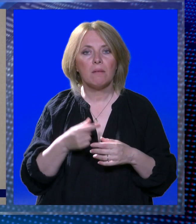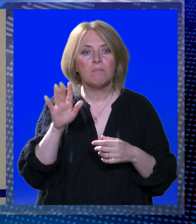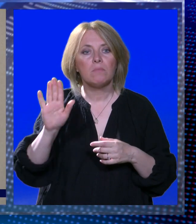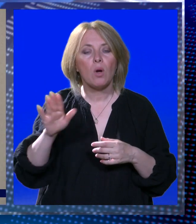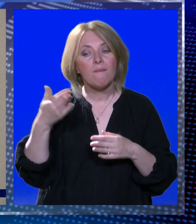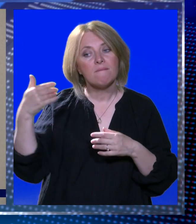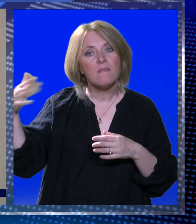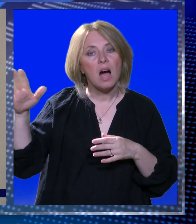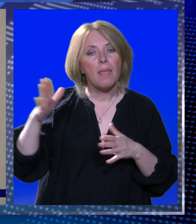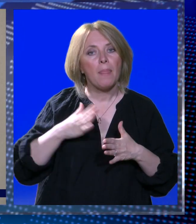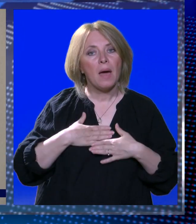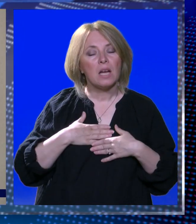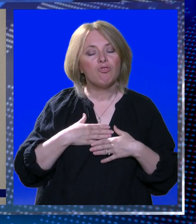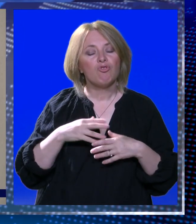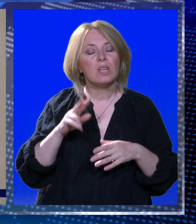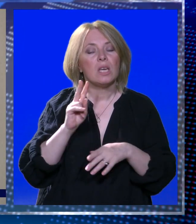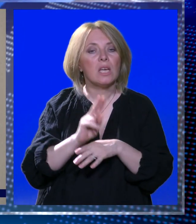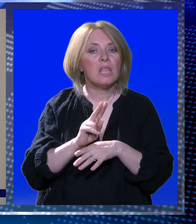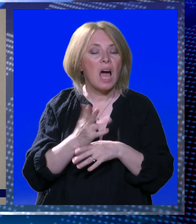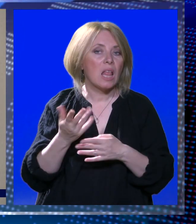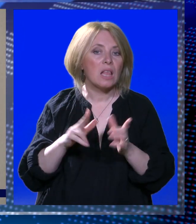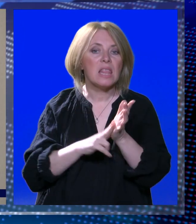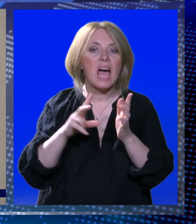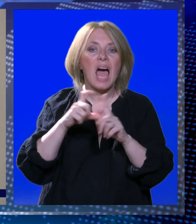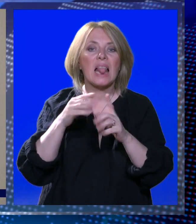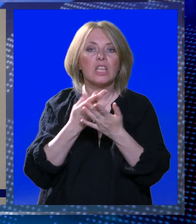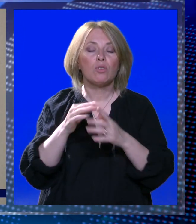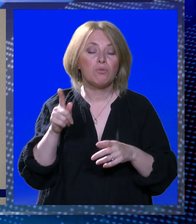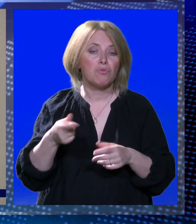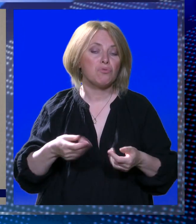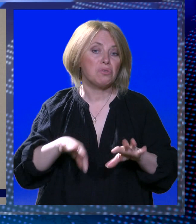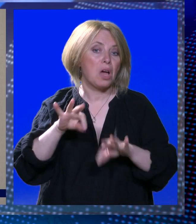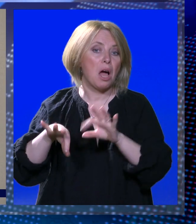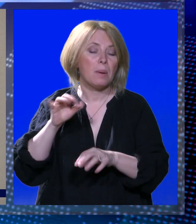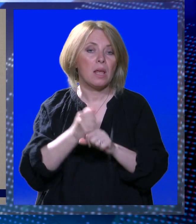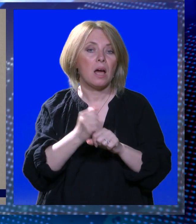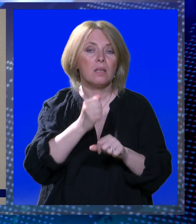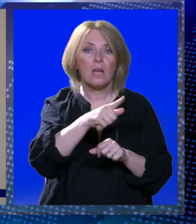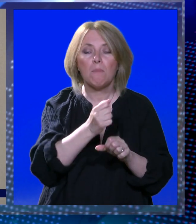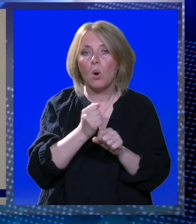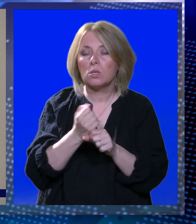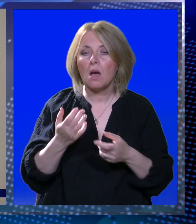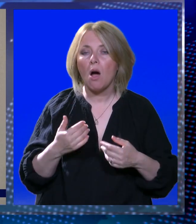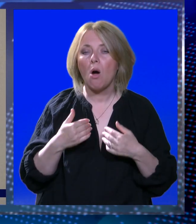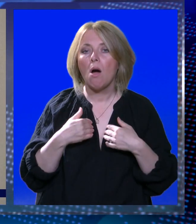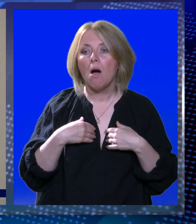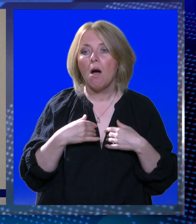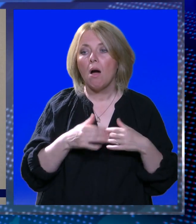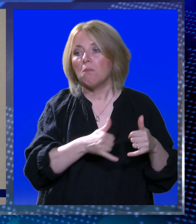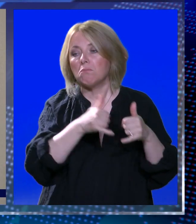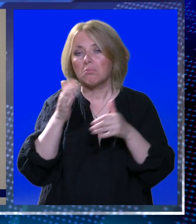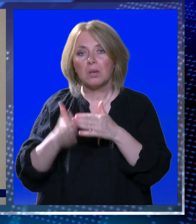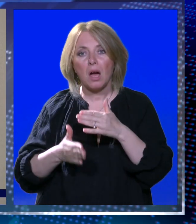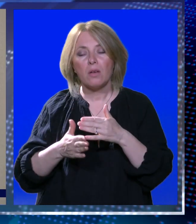Dakle, to je van naših nadležnosti i oni su se odlučili baviti ton djelatnošću. U